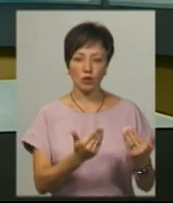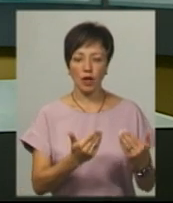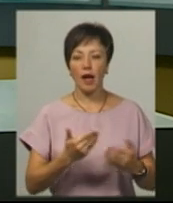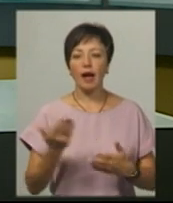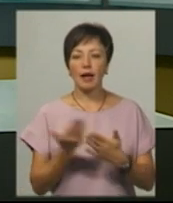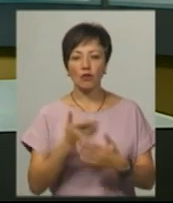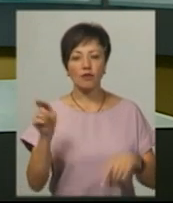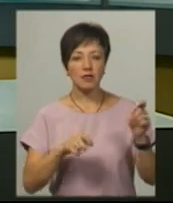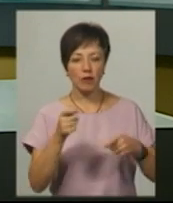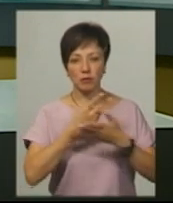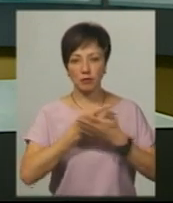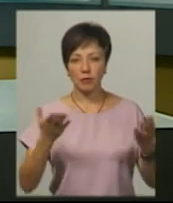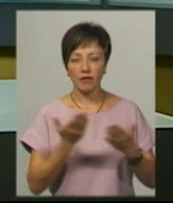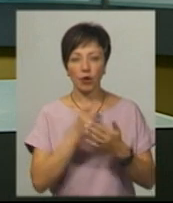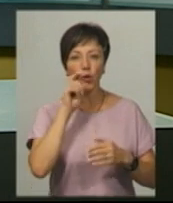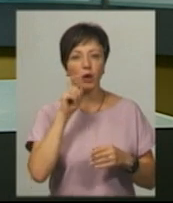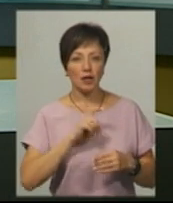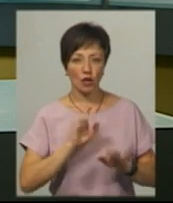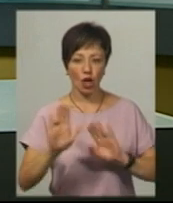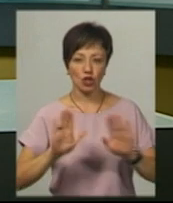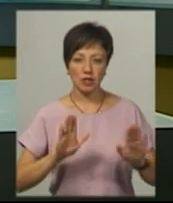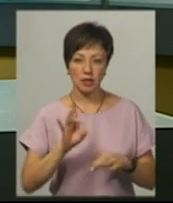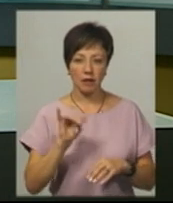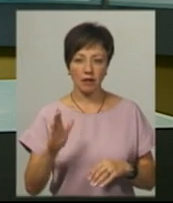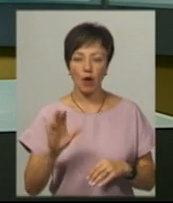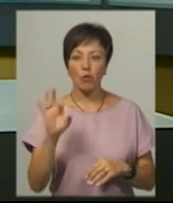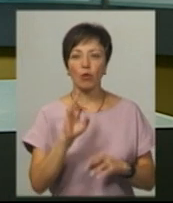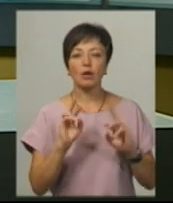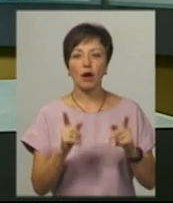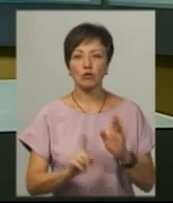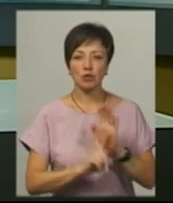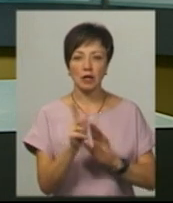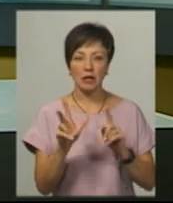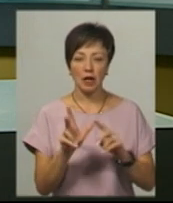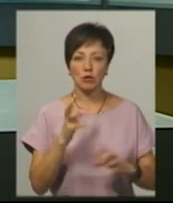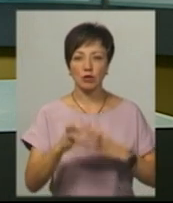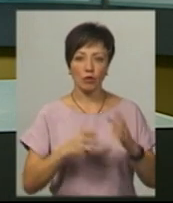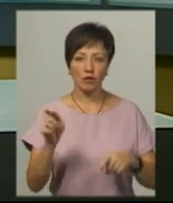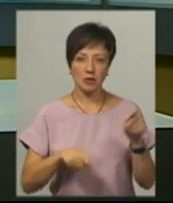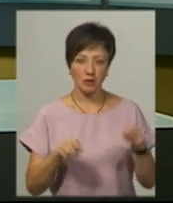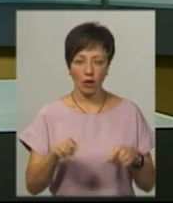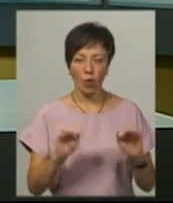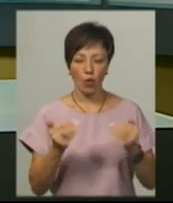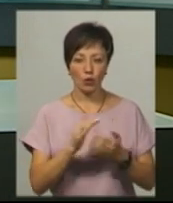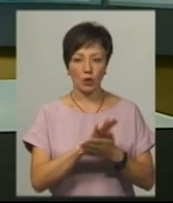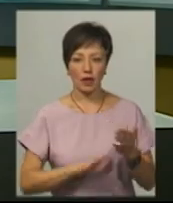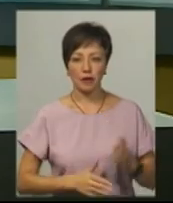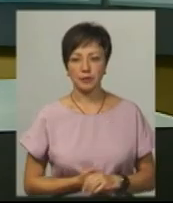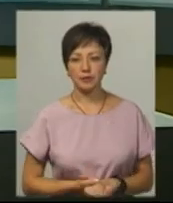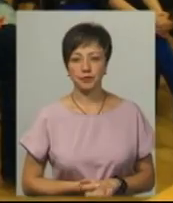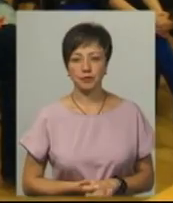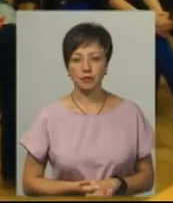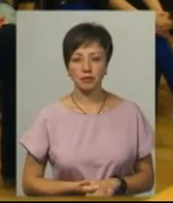кінофестивалю глядачам представлять фільми українських режисерів. Проте, як розпочався третій міжнародний фест «Бруківка» коротко далі у сюжеті.